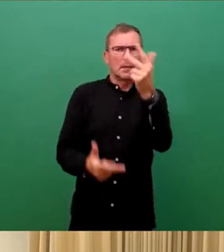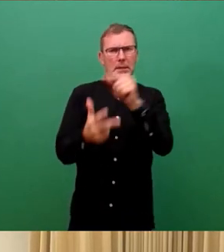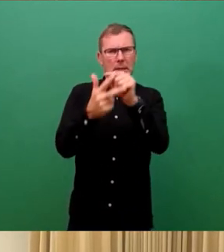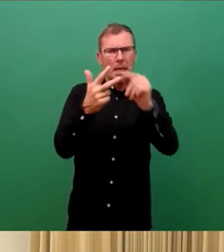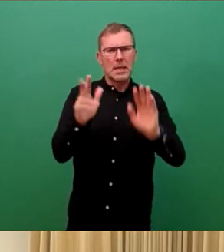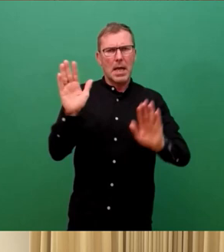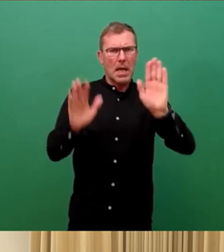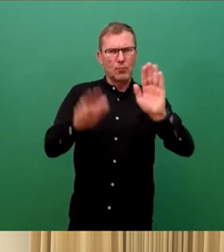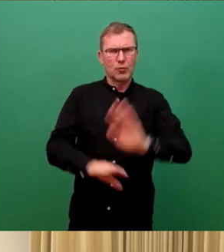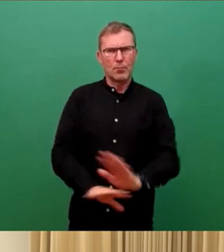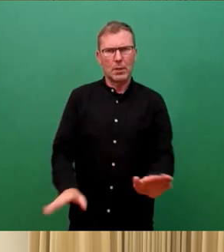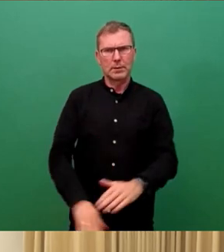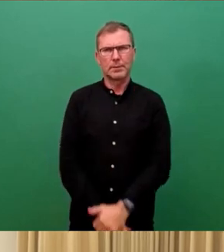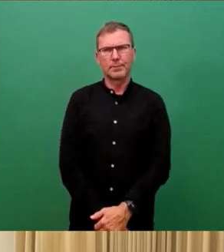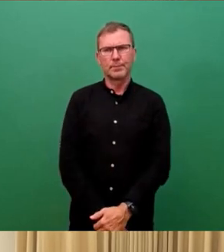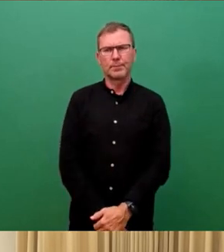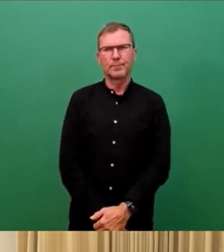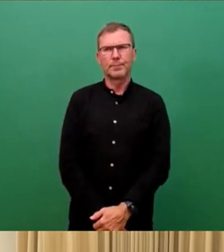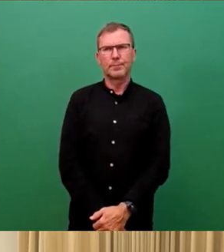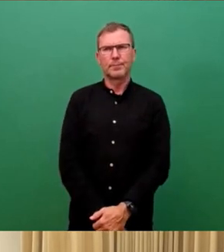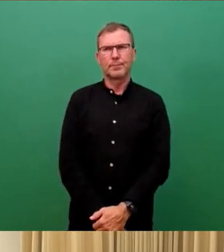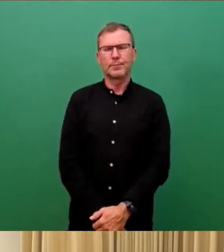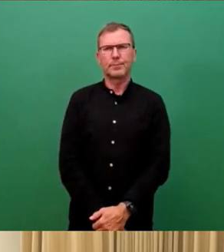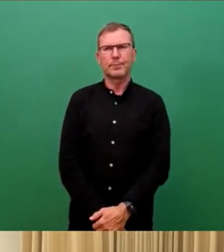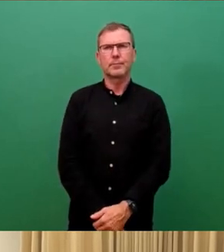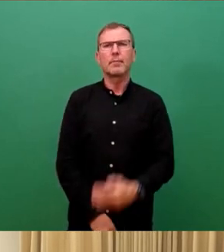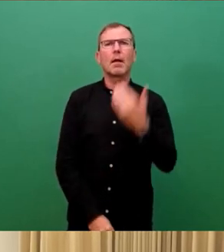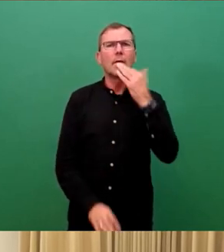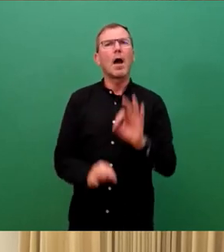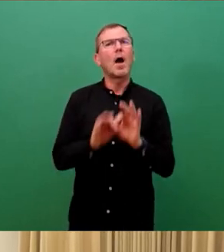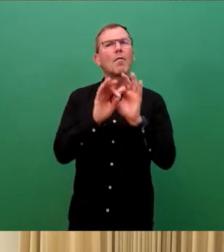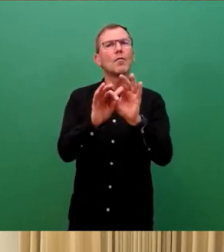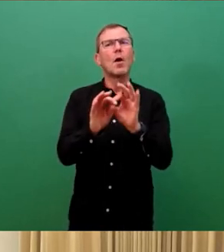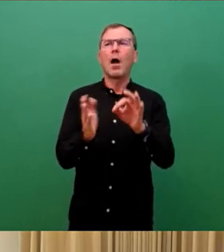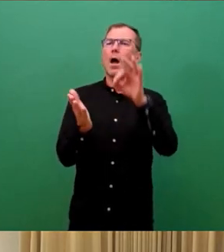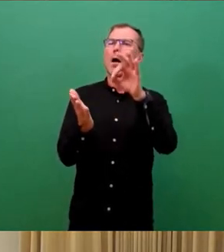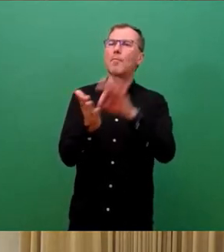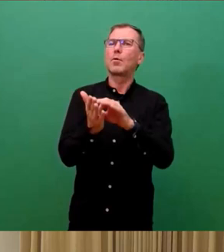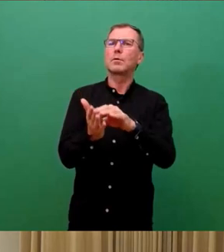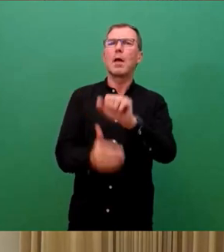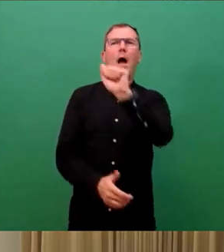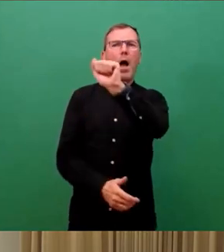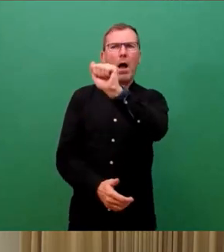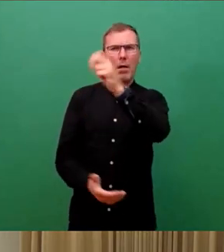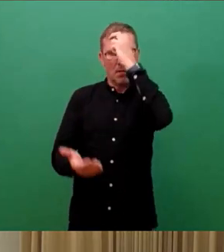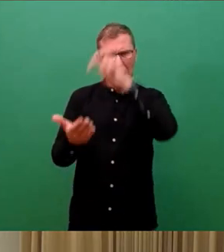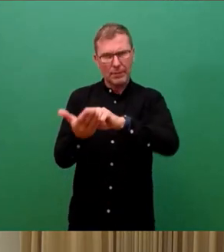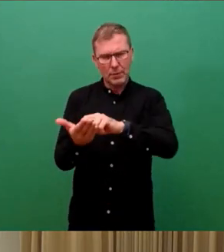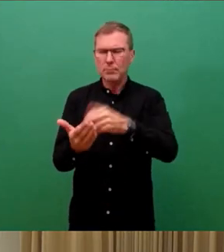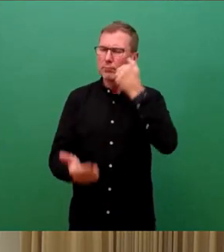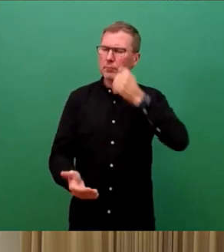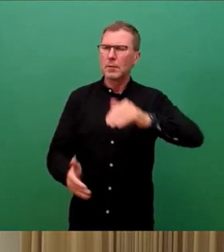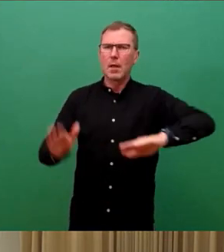des Berichtes. Wer für den Punkt A ist, den bitte ich jetzt